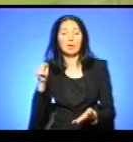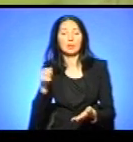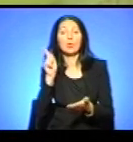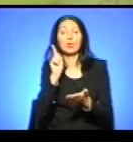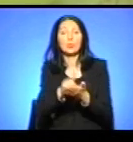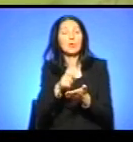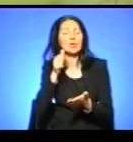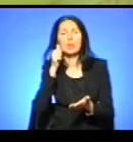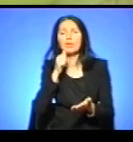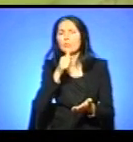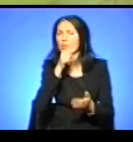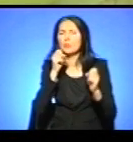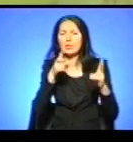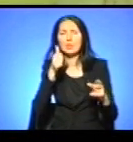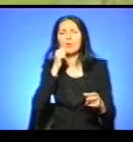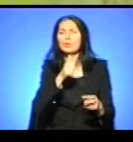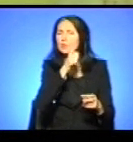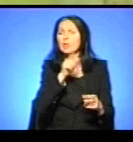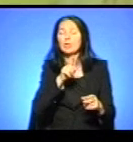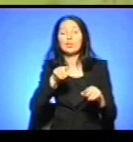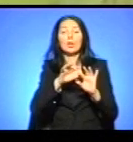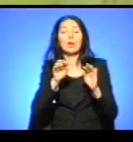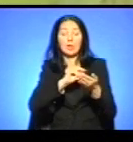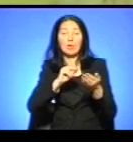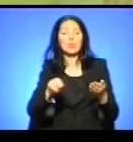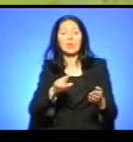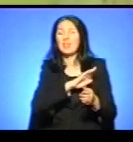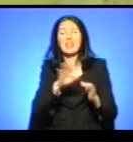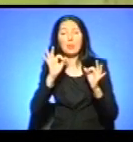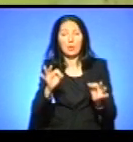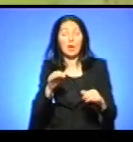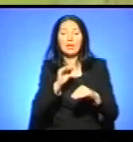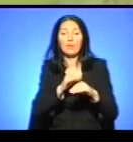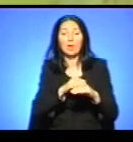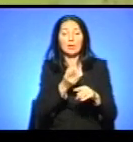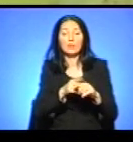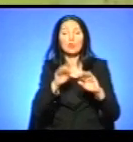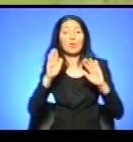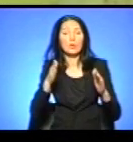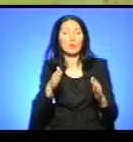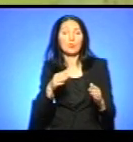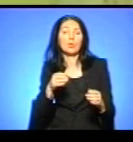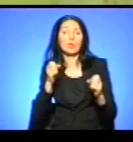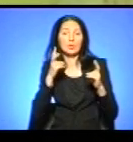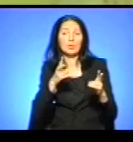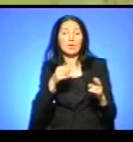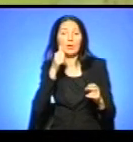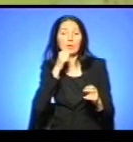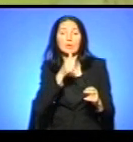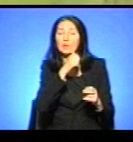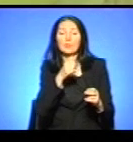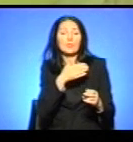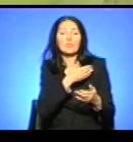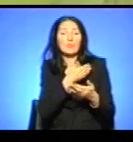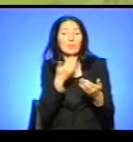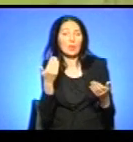або навмисно подати якісь недостовірні дані. В даному випадку умислу немає. І це основний